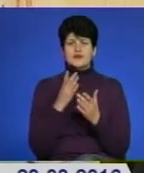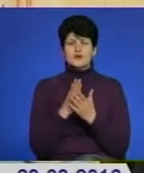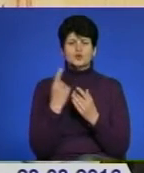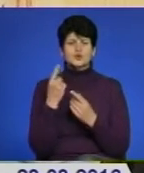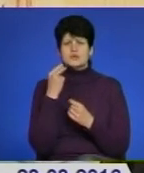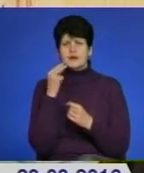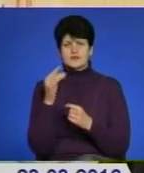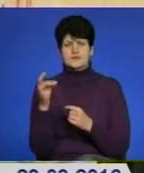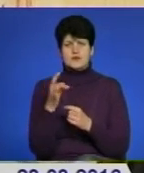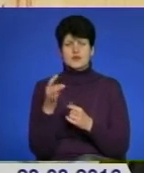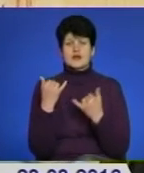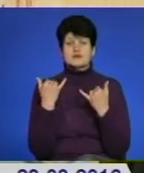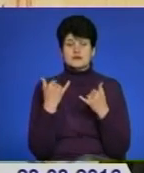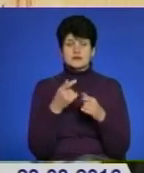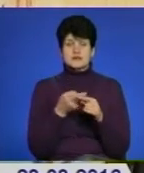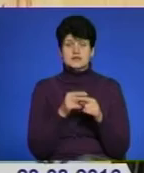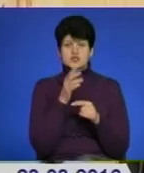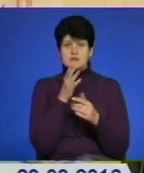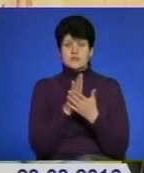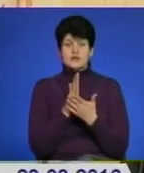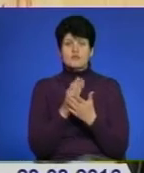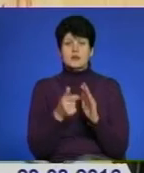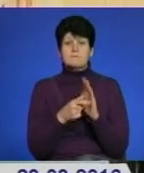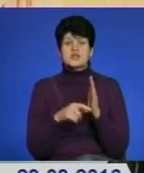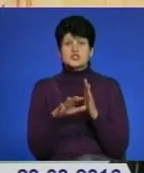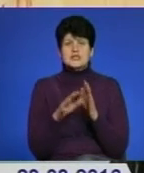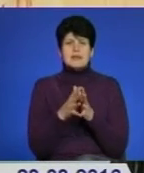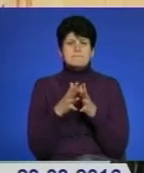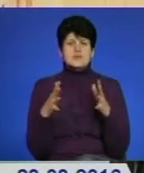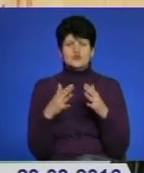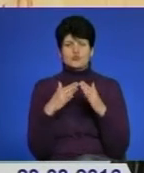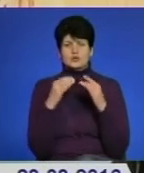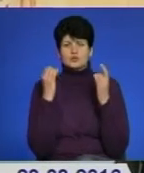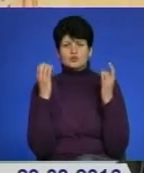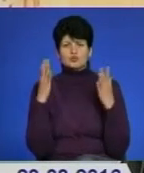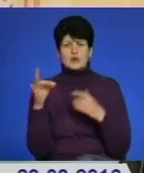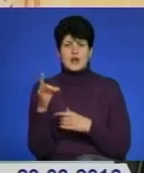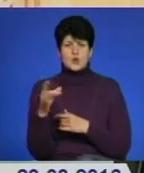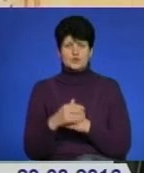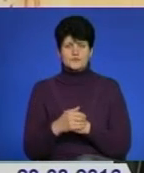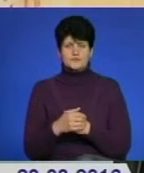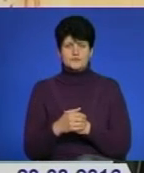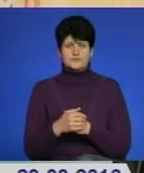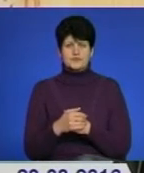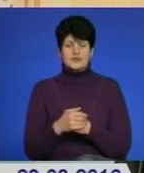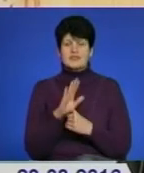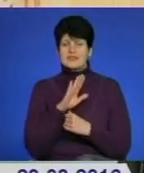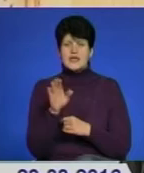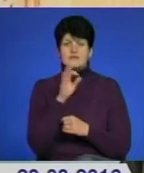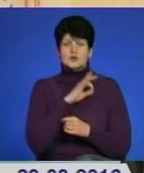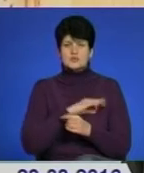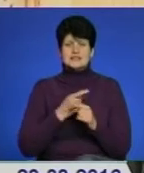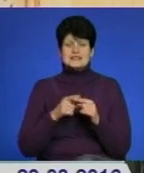найкращих в районі. А зараз, на даний час, ми знаходимося в приміщенні найбільшого будинку культури району. Не використовувати дане